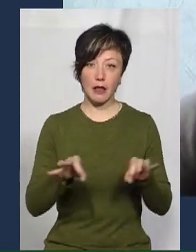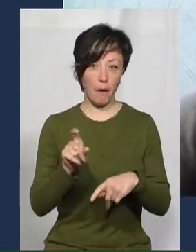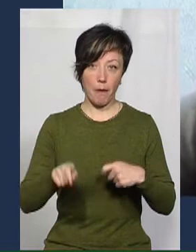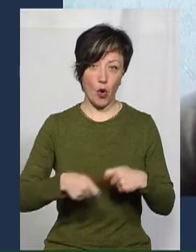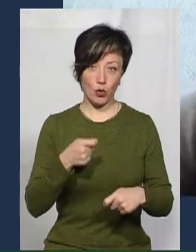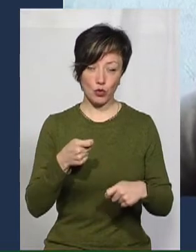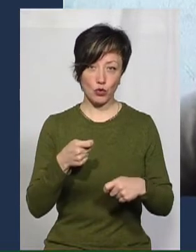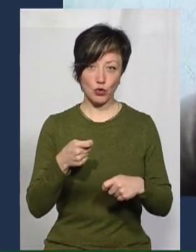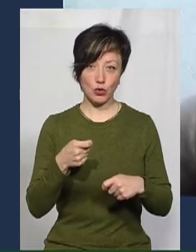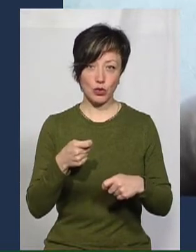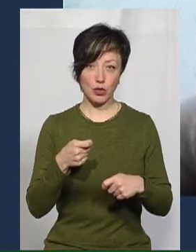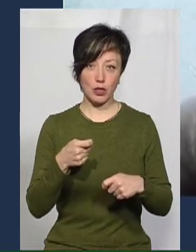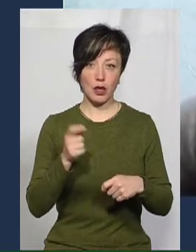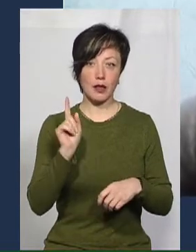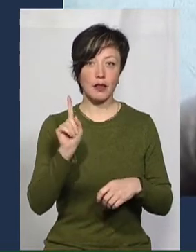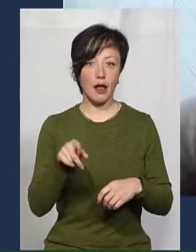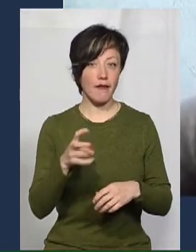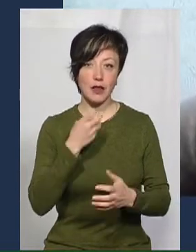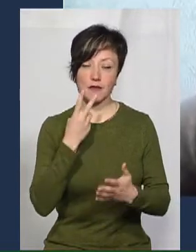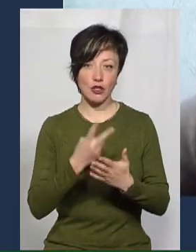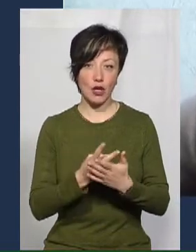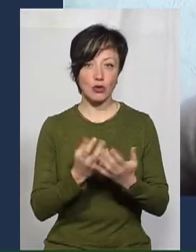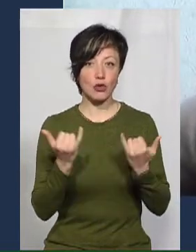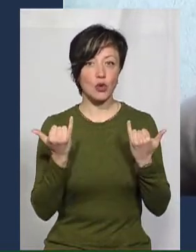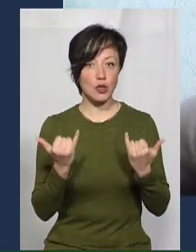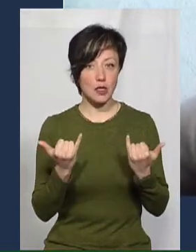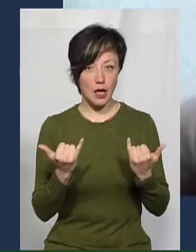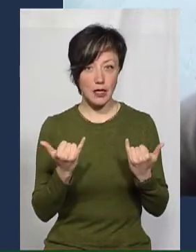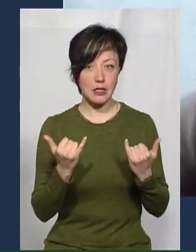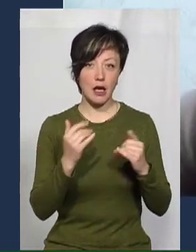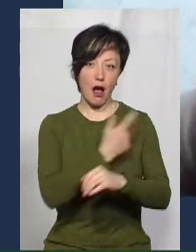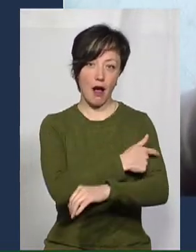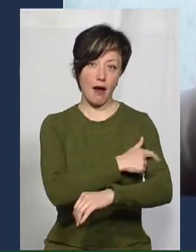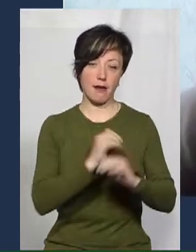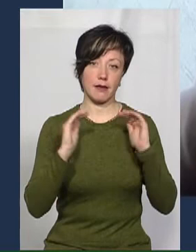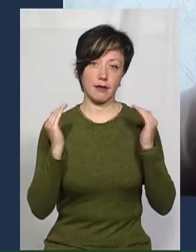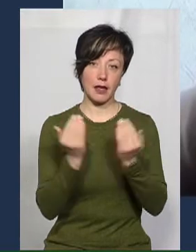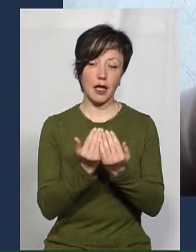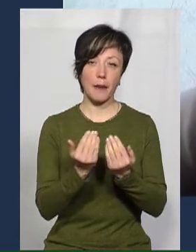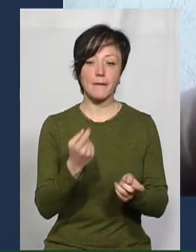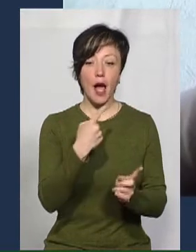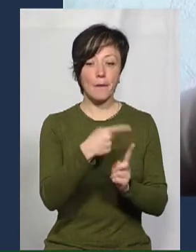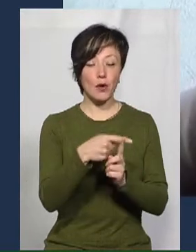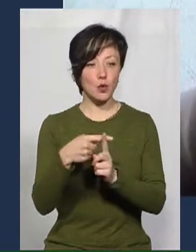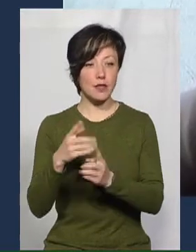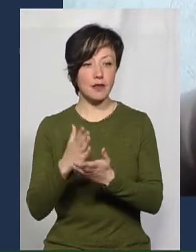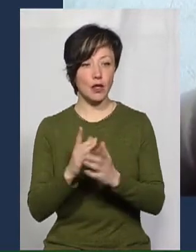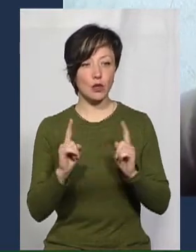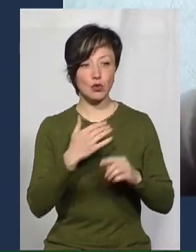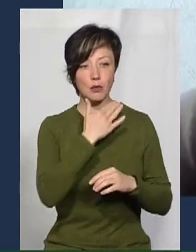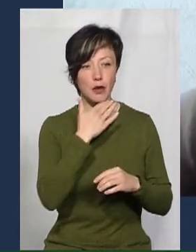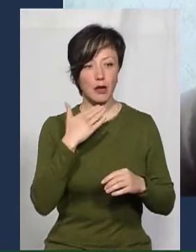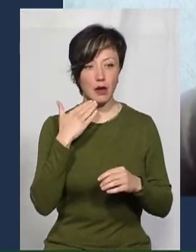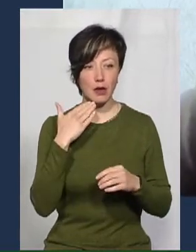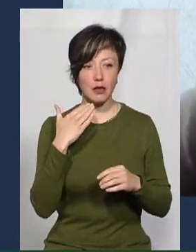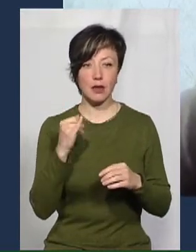порушується, навіть не зважаючи на те, що зараз карантин. Плюсів є дуже багато, як і